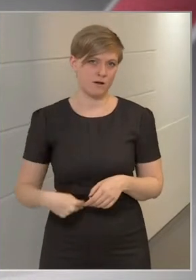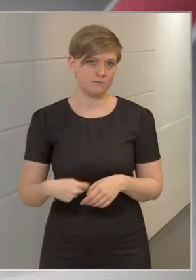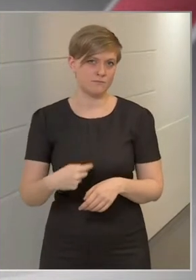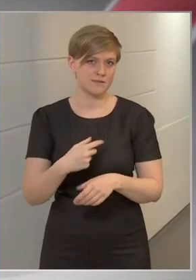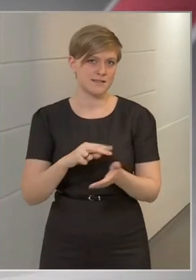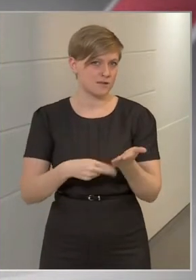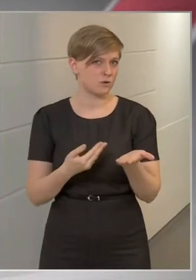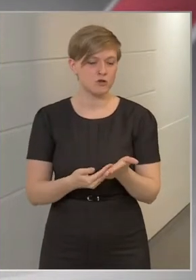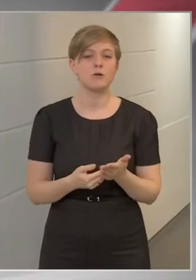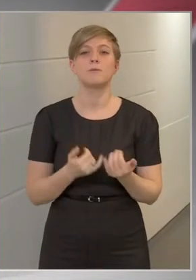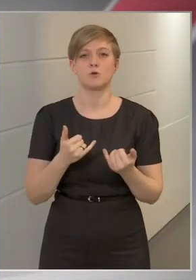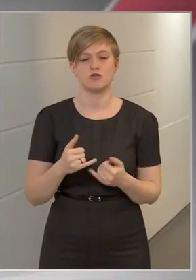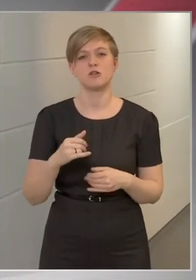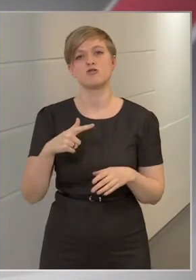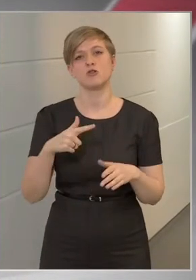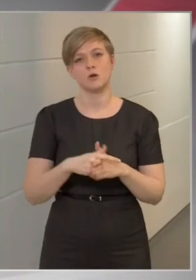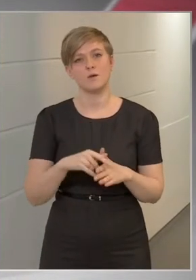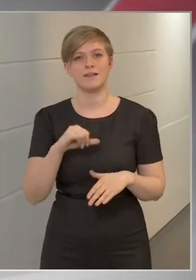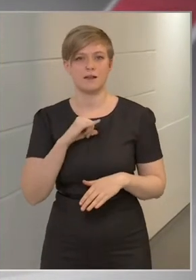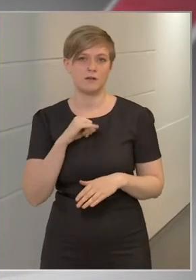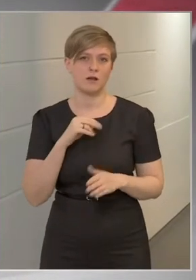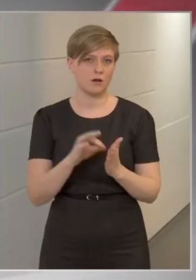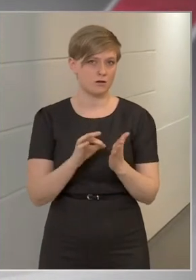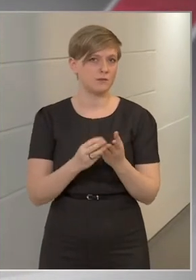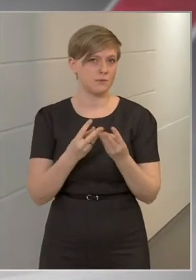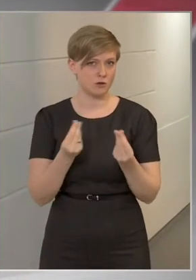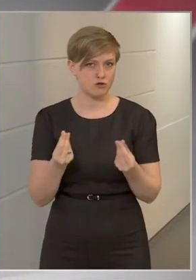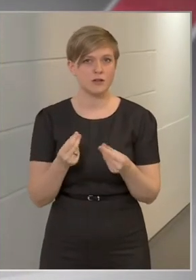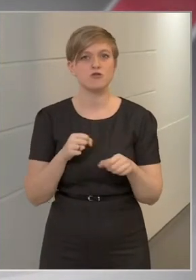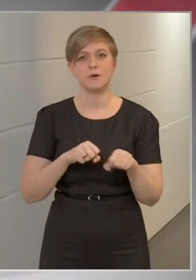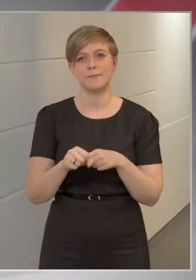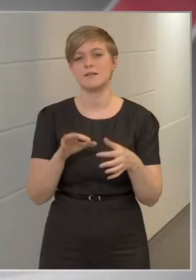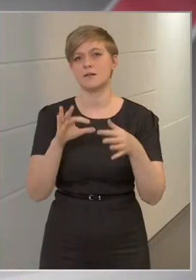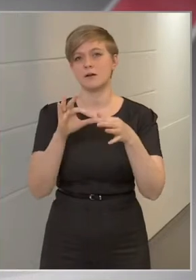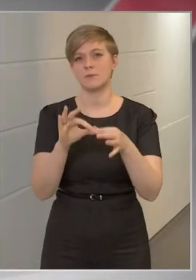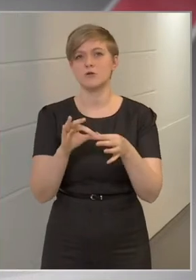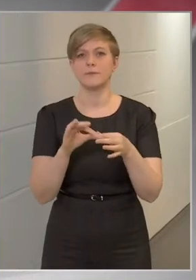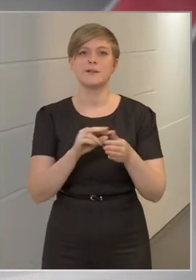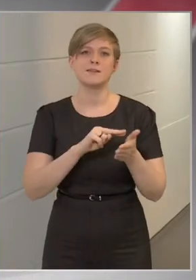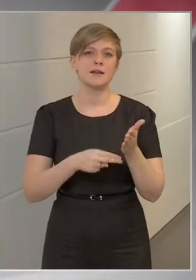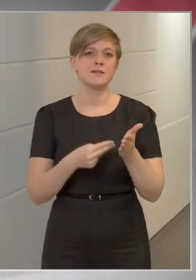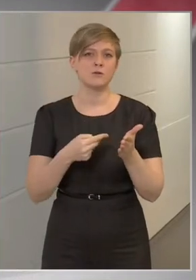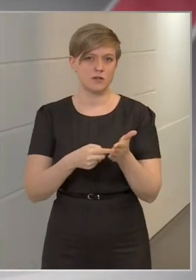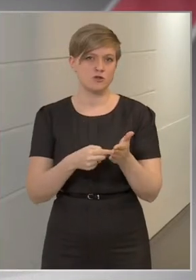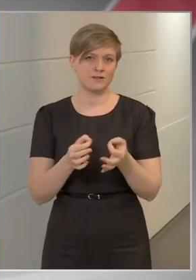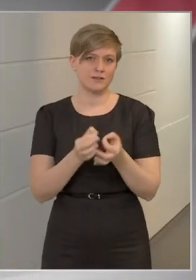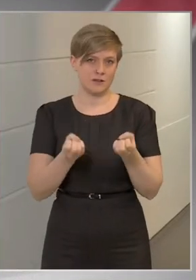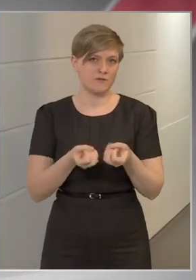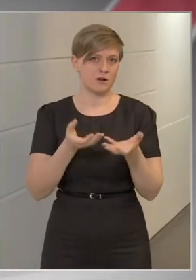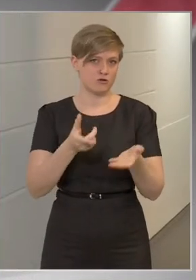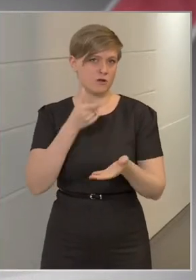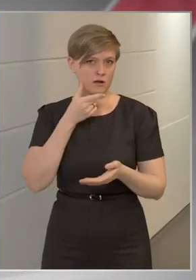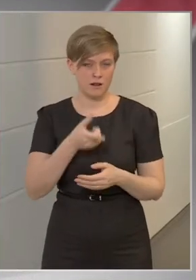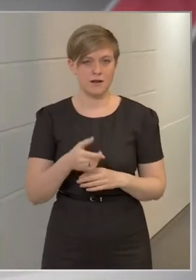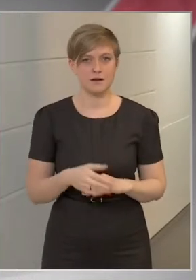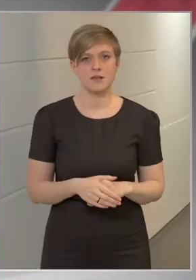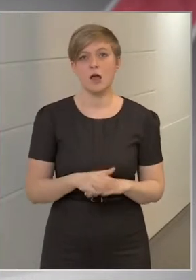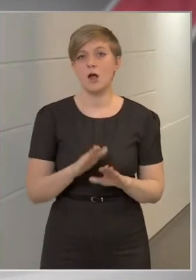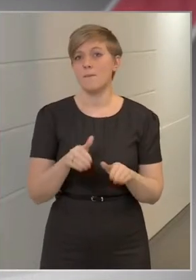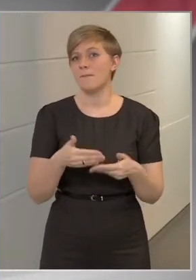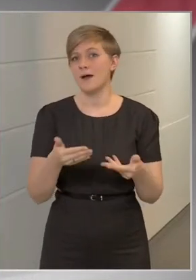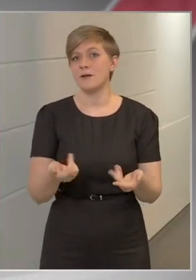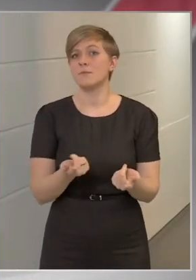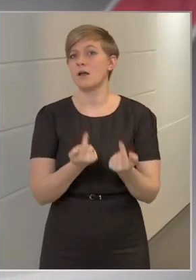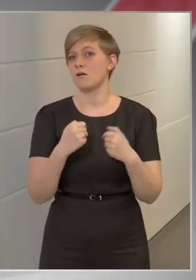Most is közérdekű adatnak minősülnek, és a kormányzzel kapcsolatos szerződéseket nyilvánosságra fogja hozni. Ha